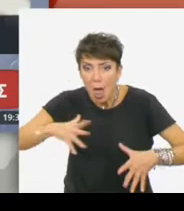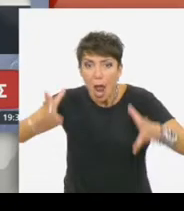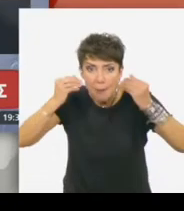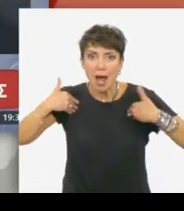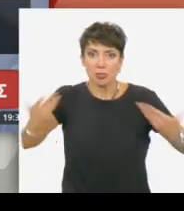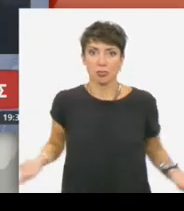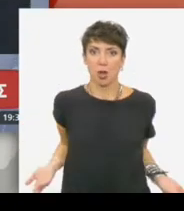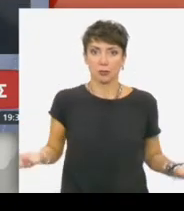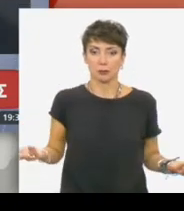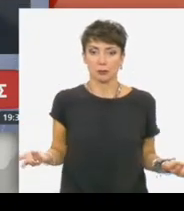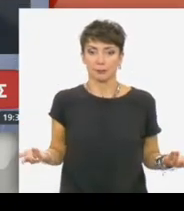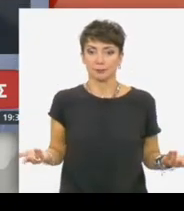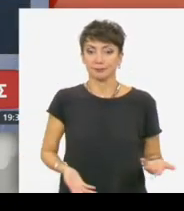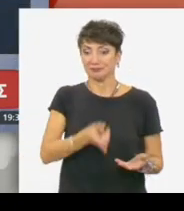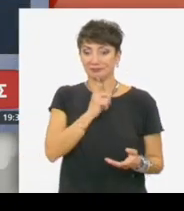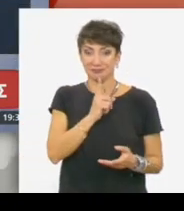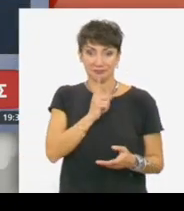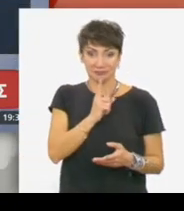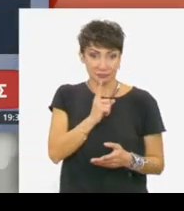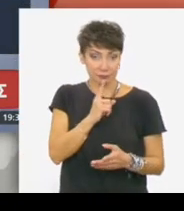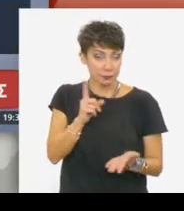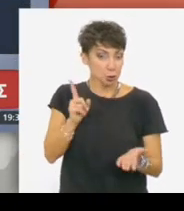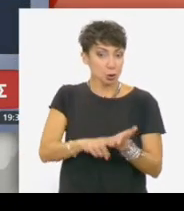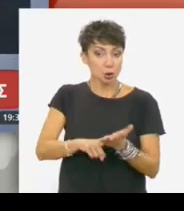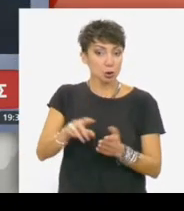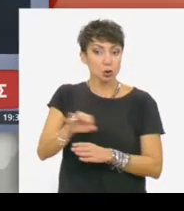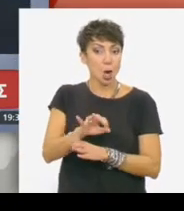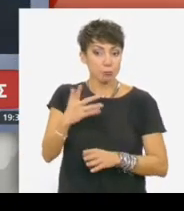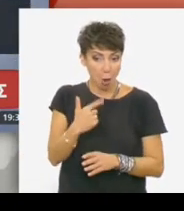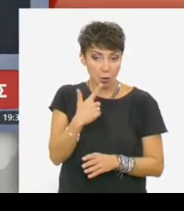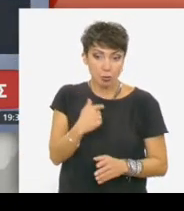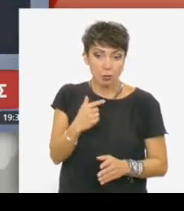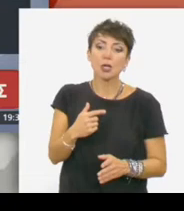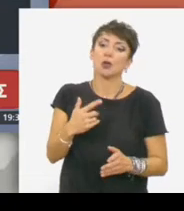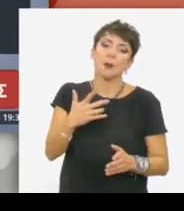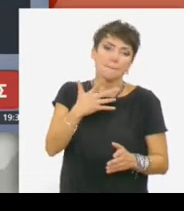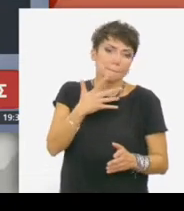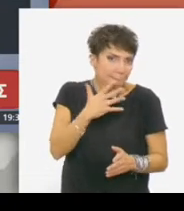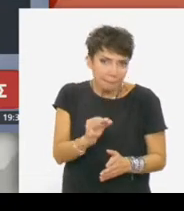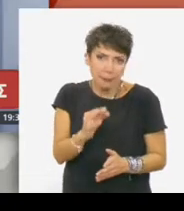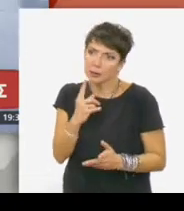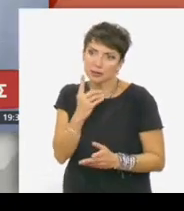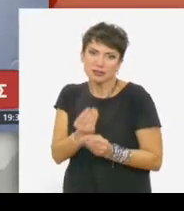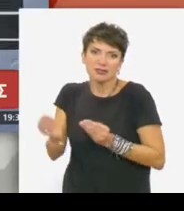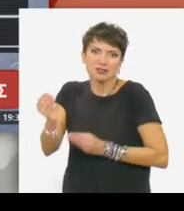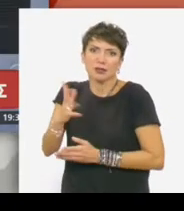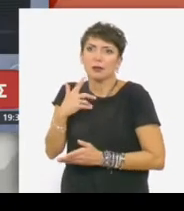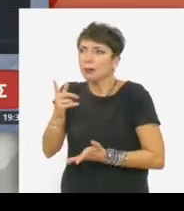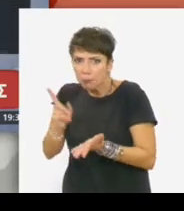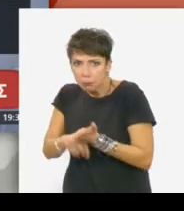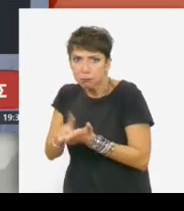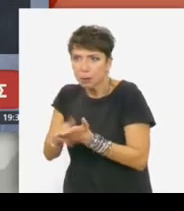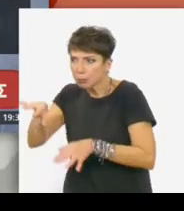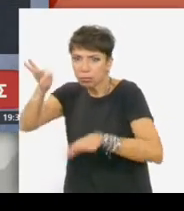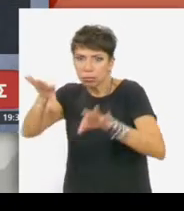Το συγκεκριμένο νομοσχέδιο ενισχύει υπεραιτέρω όλο το αντιδραστικό θεσμικό πλαίσιο του δυσεξαιρίτωτων παρακολουθήσεων. Συνιστά μια